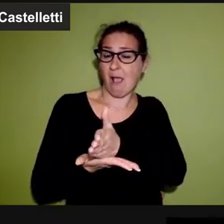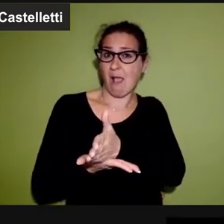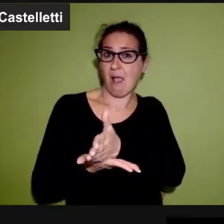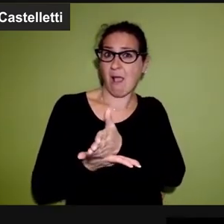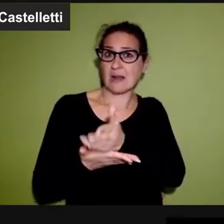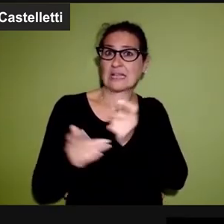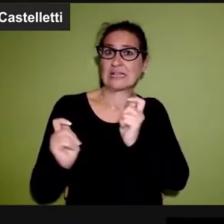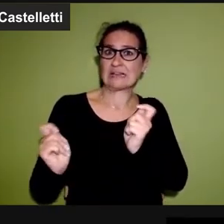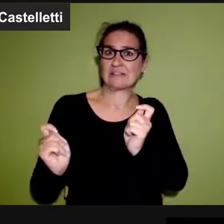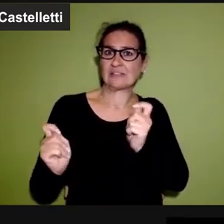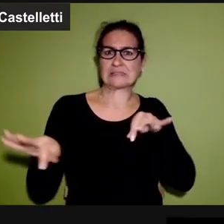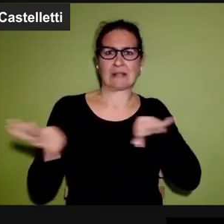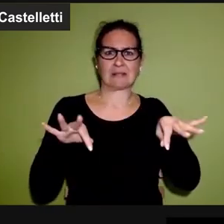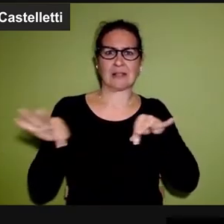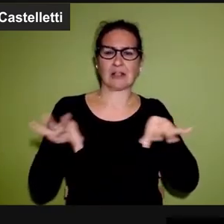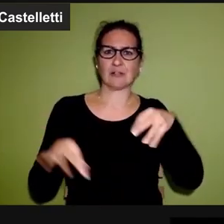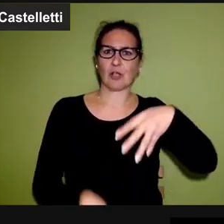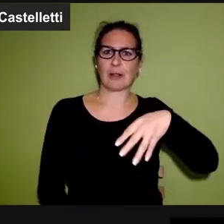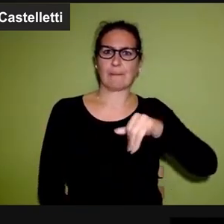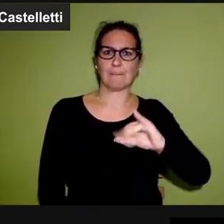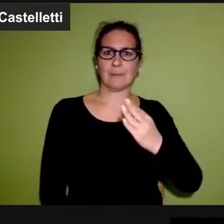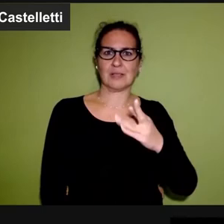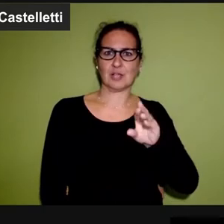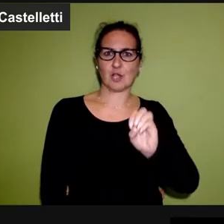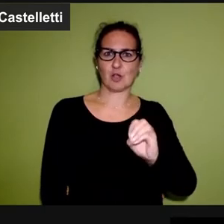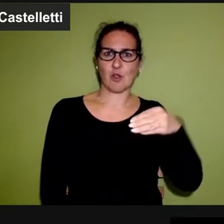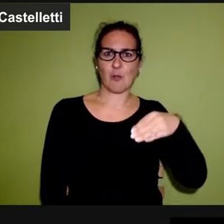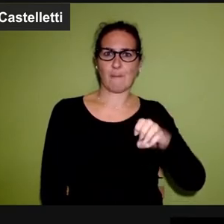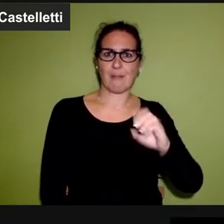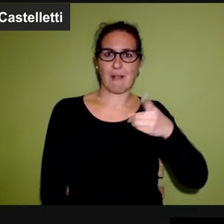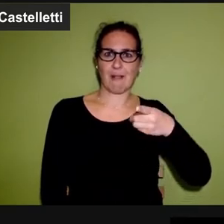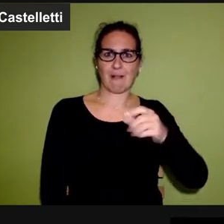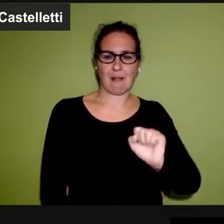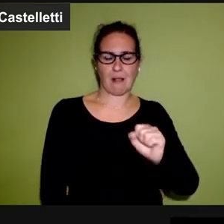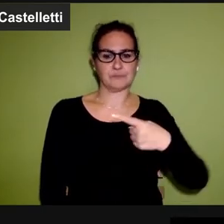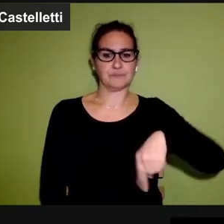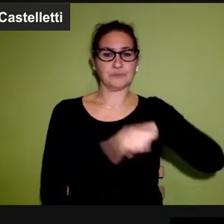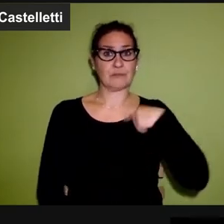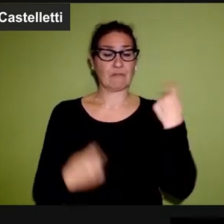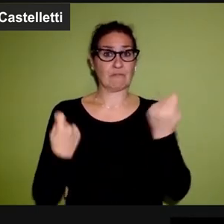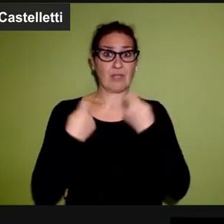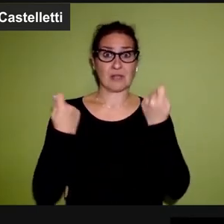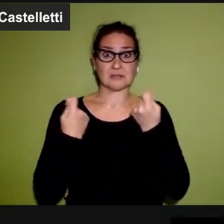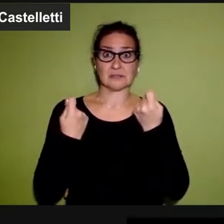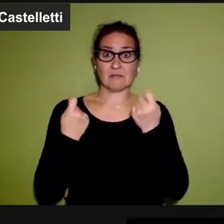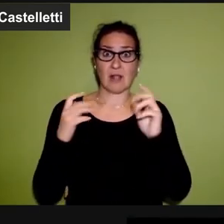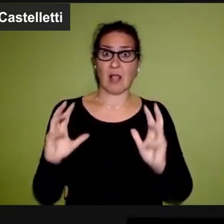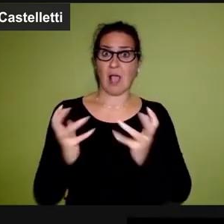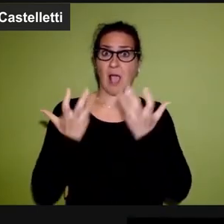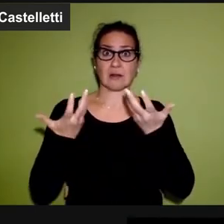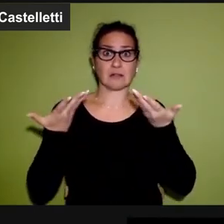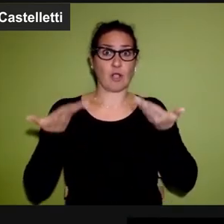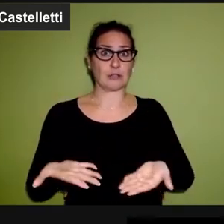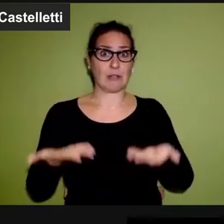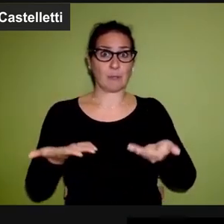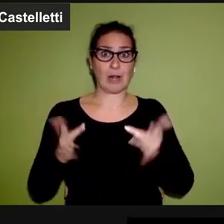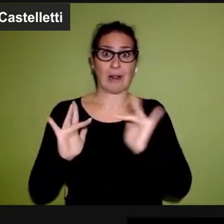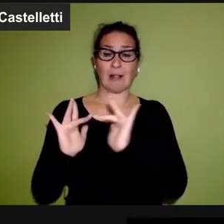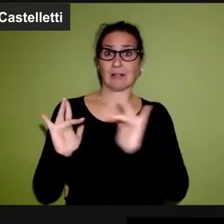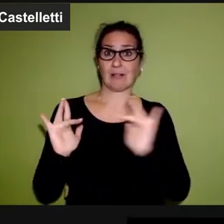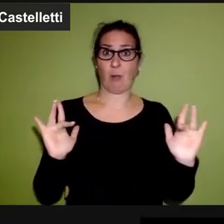direttore della rivista Micromega. Dunque il nostro festival di arte contemporanea